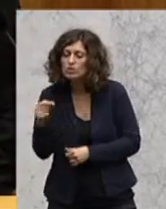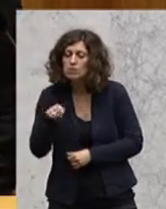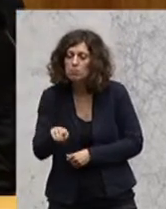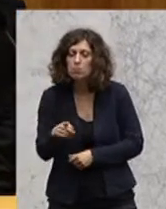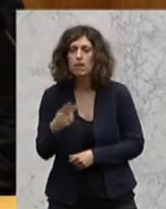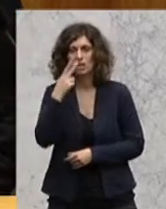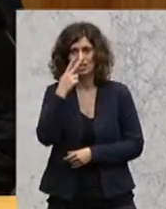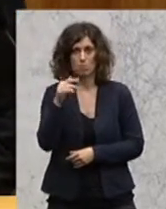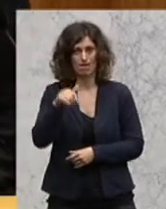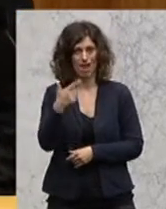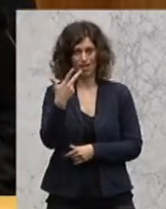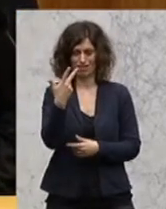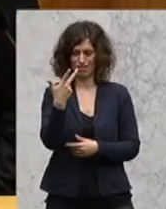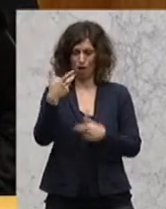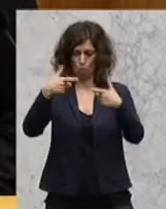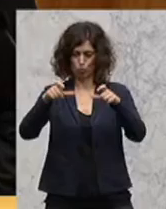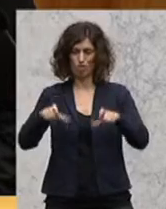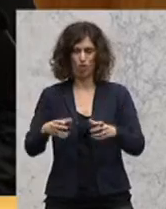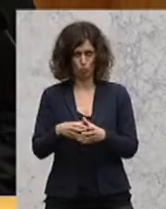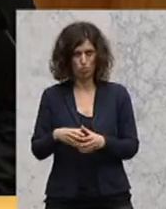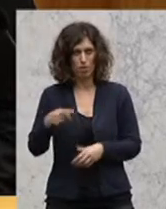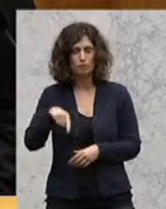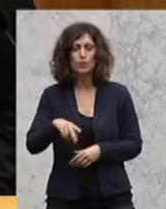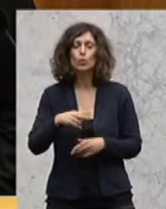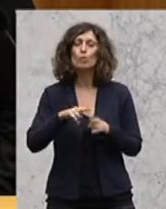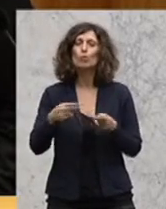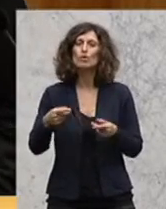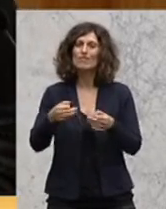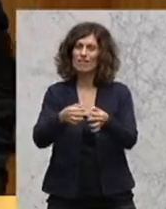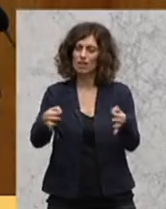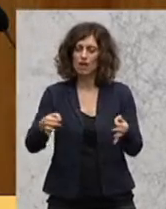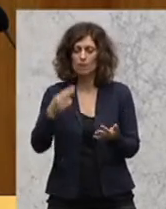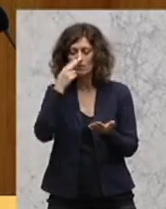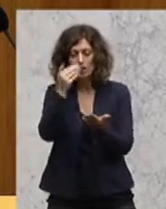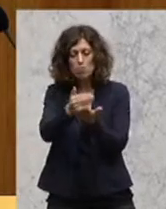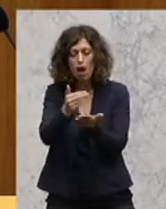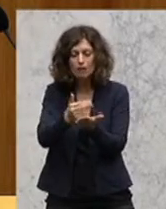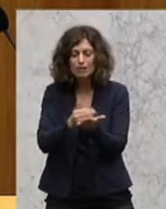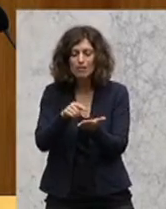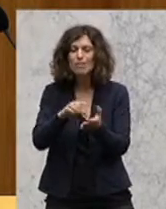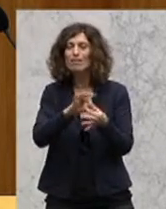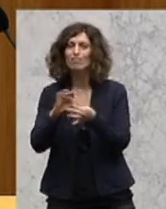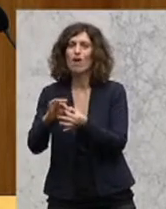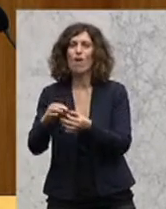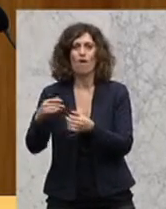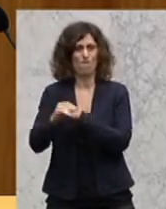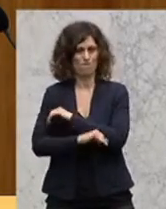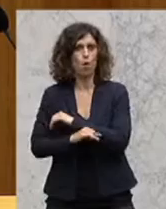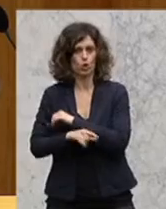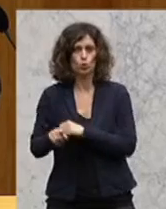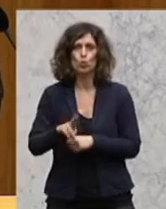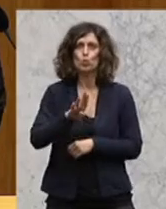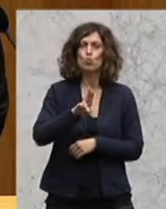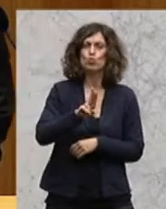wir drei Untergruppen, die beim Bundesfinanzrahmen entsprechend die Forschung dotieren. Das ist die UG 31,